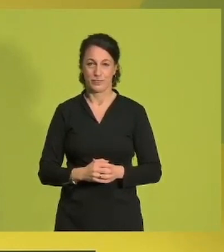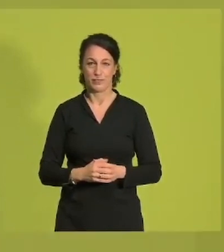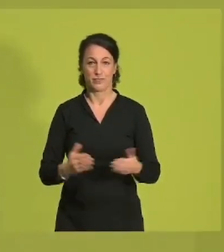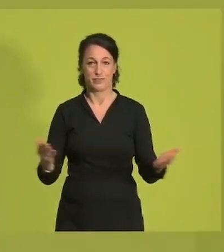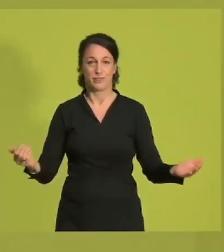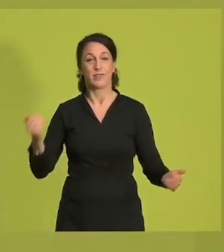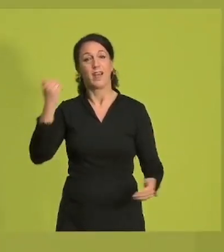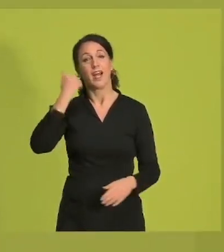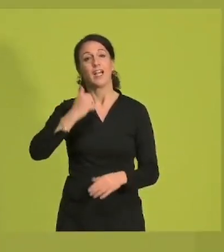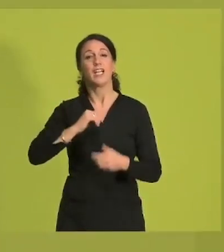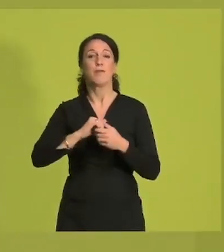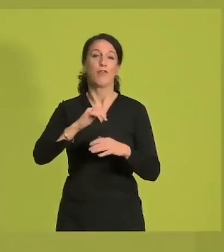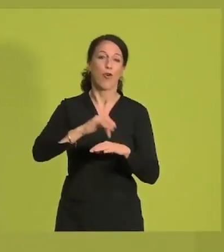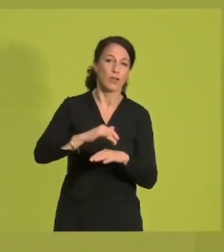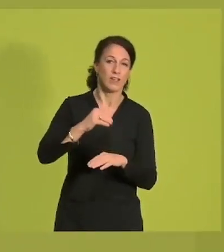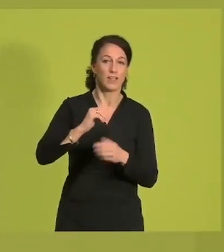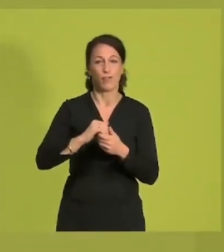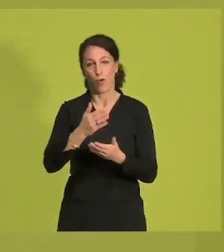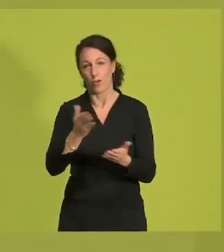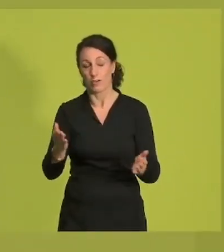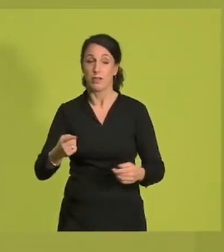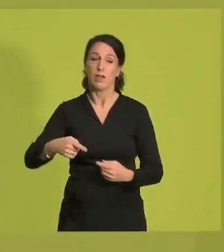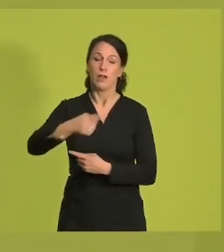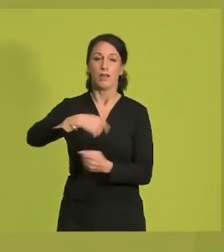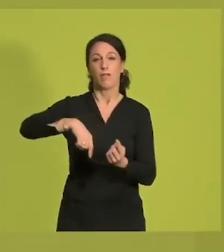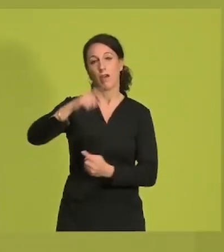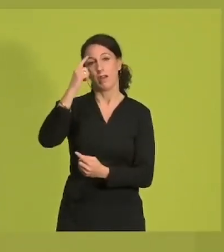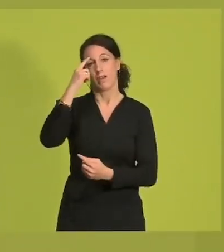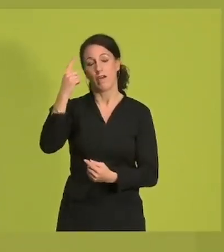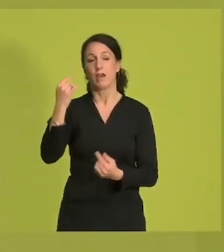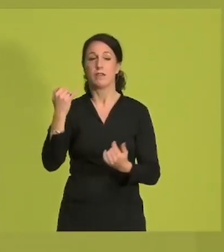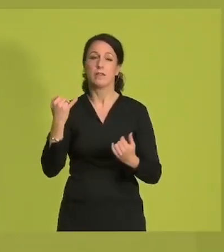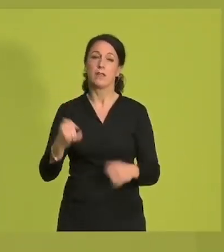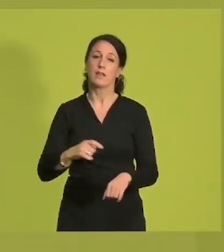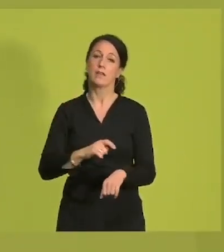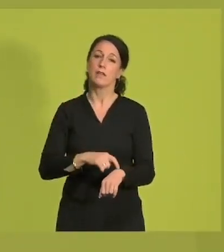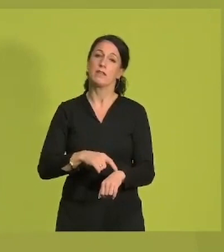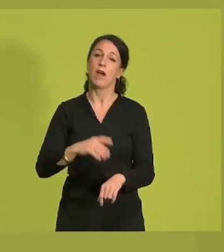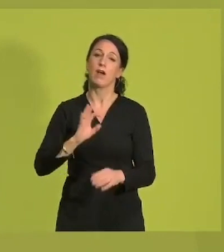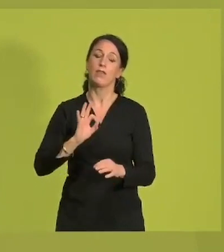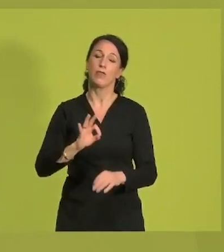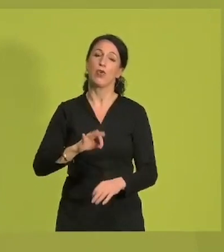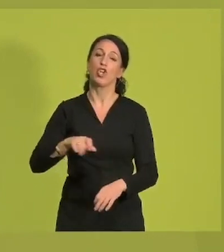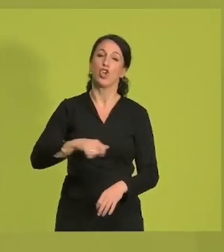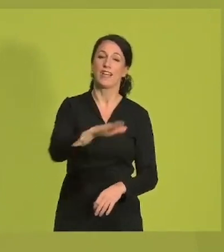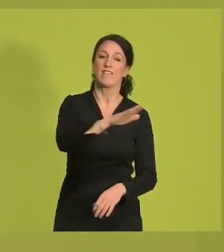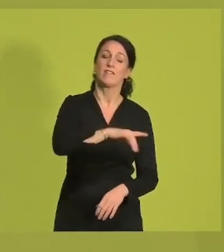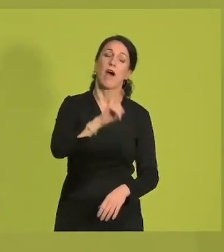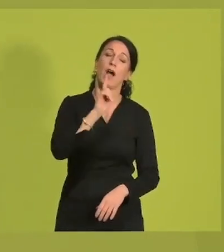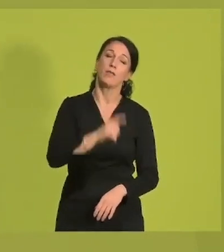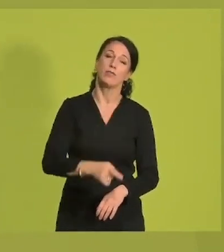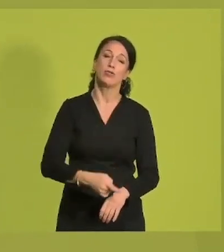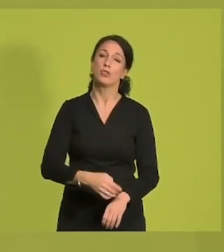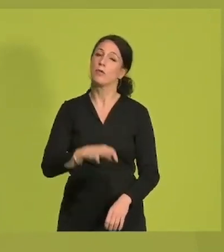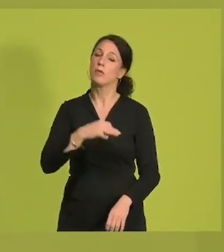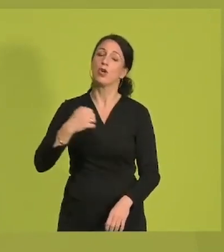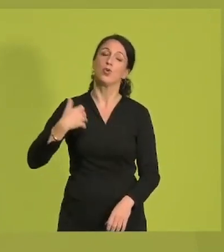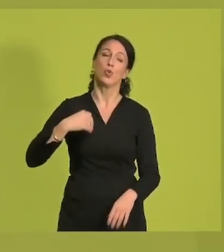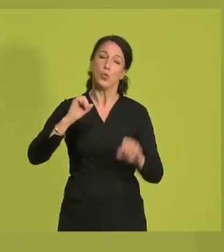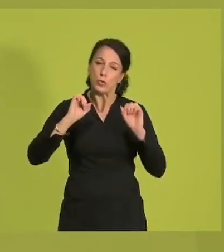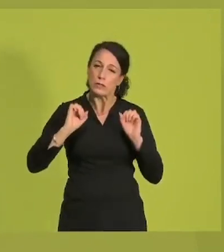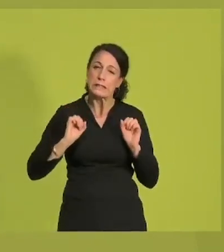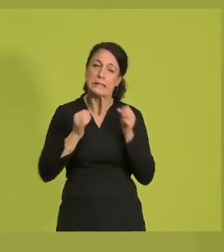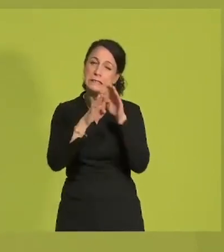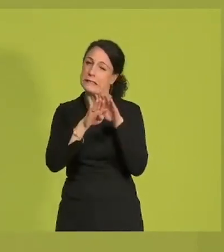Liebe Freundinnen und Freunde, wir alle wissen, dass es Zeit für einen grünen Aufbruch in Nordrhein-Westfalen ist. Ich möchte Teil dieses